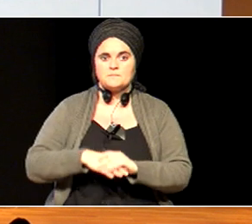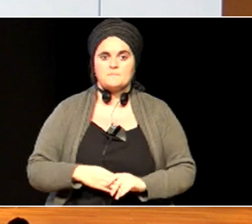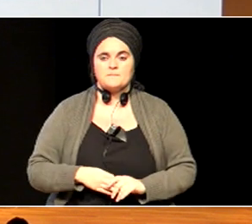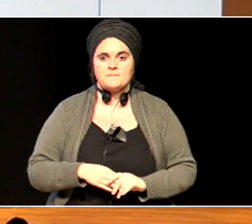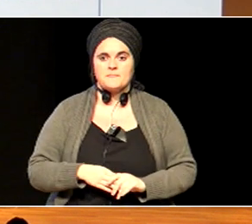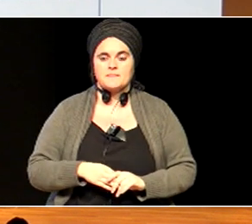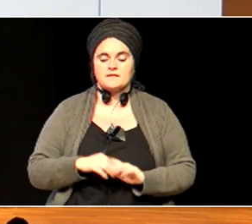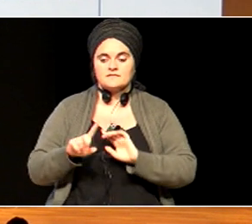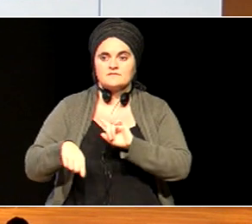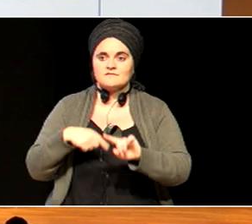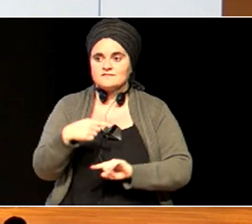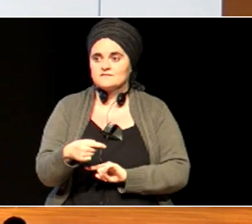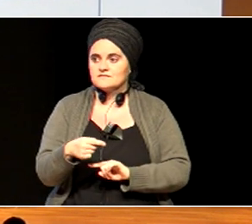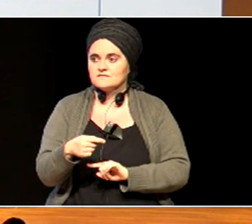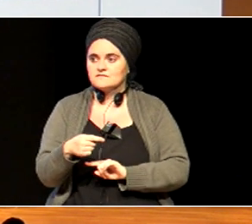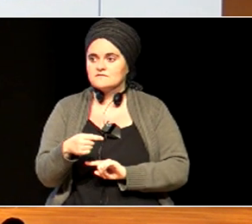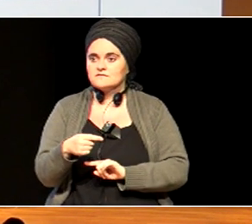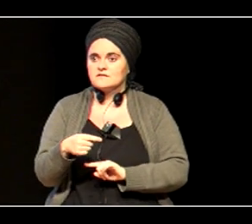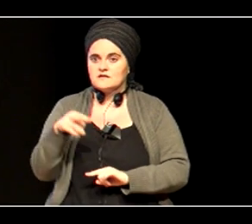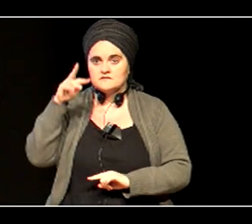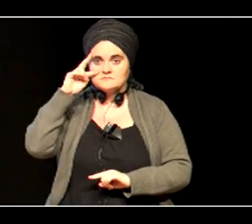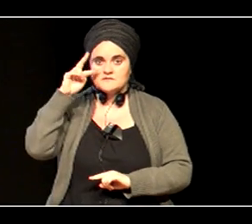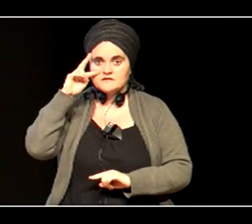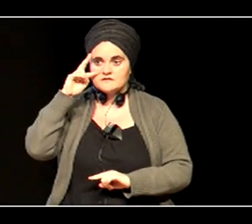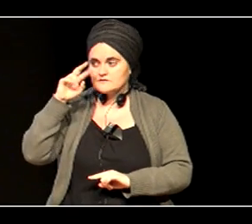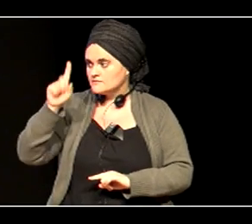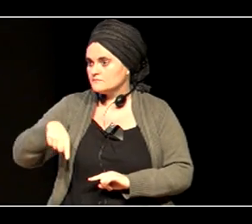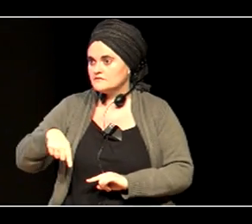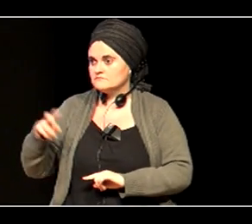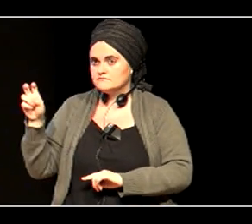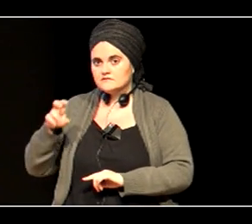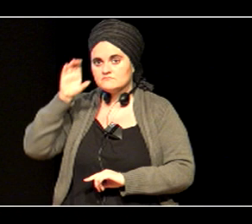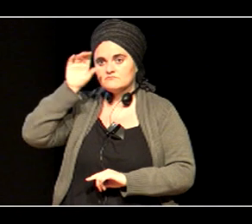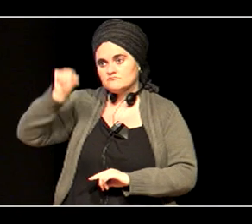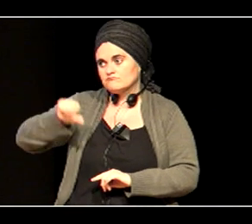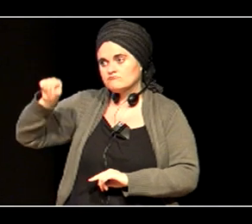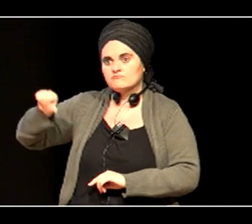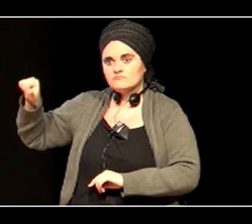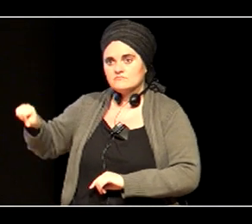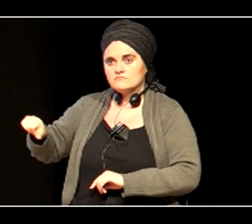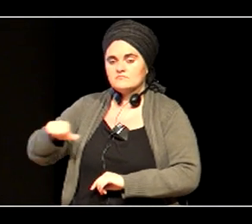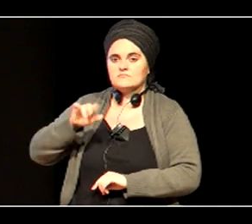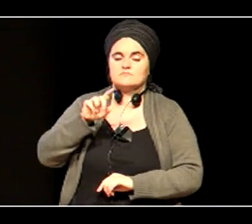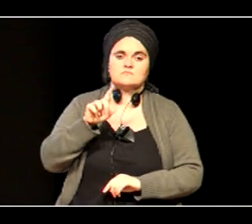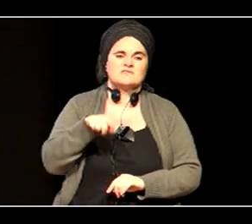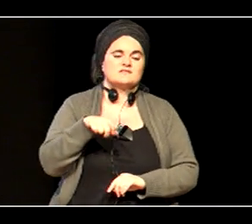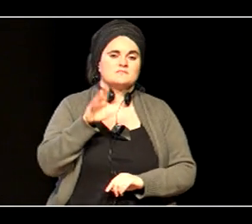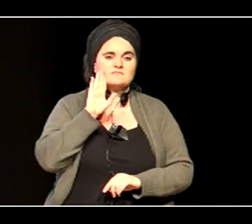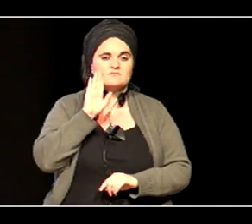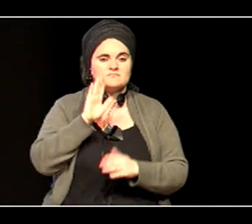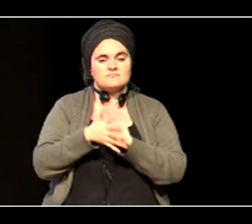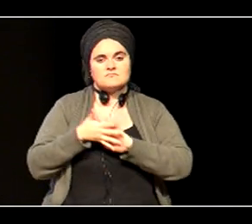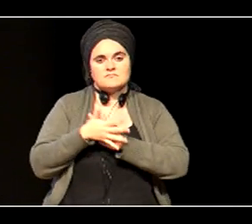gero, ondo daki zuen ez, esperientzeak ditugulako entzuteko, eta, bueno, toni buzek esan duen moduan ez,